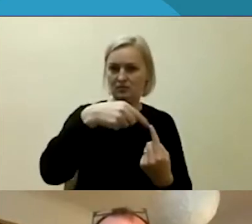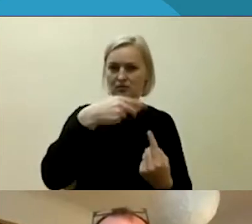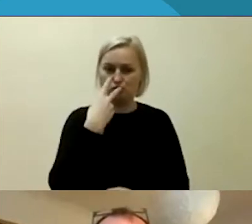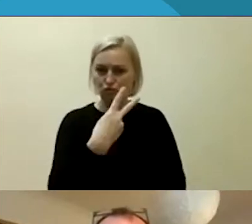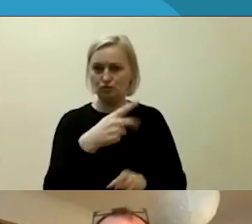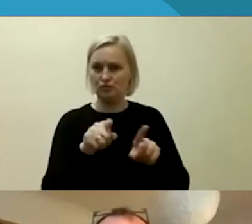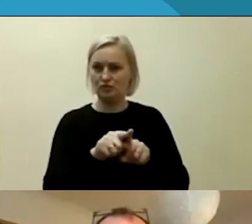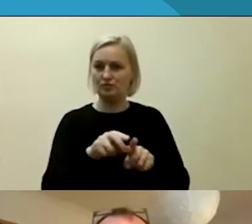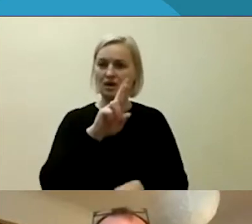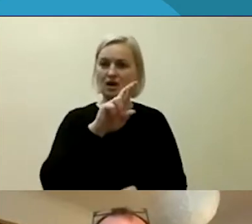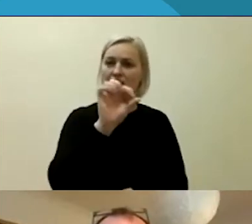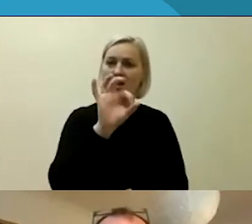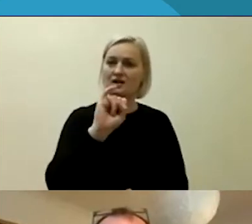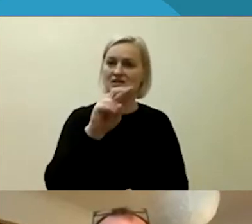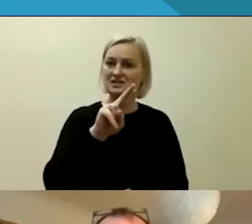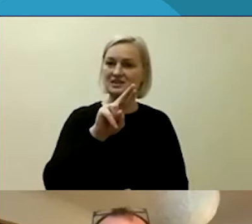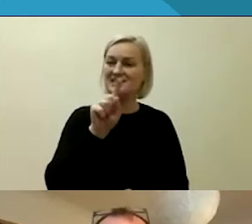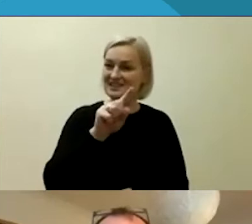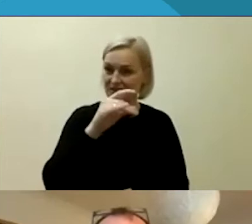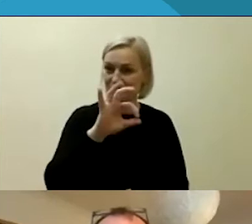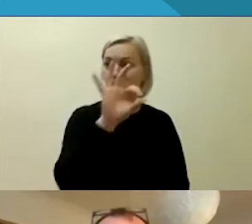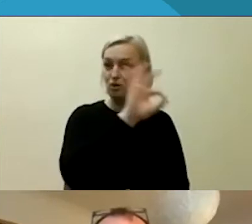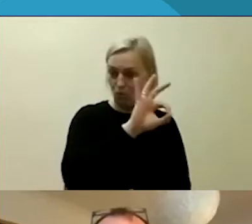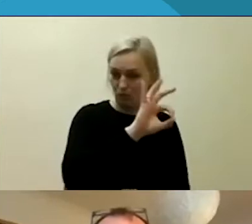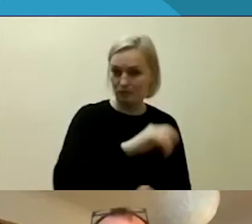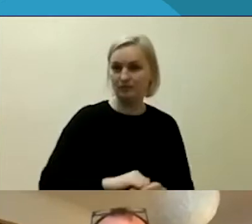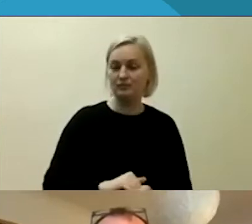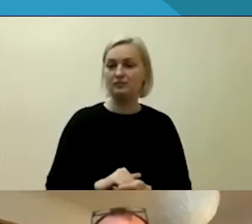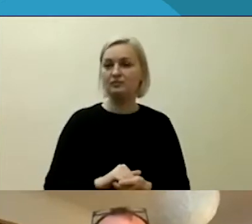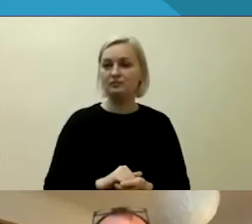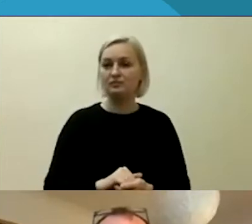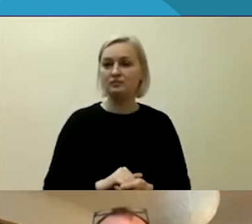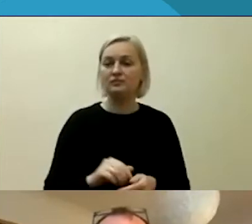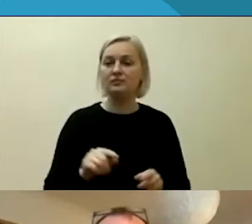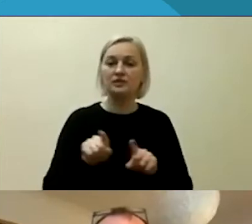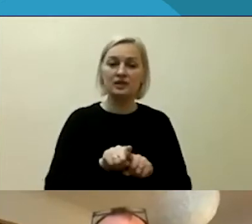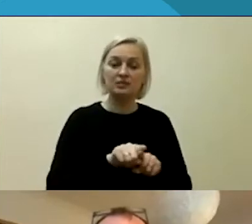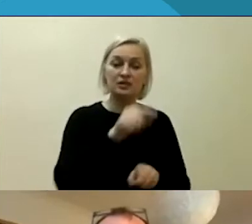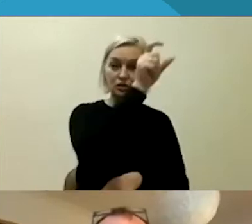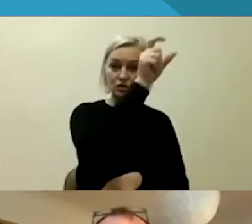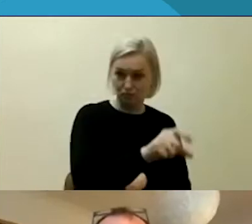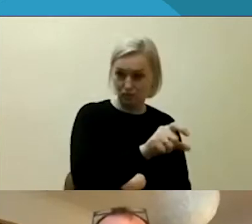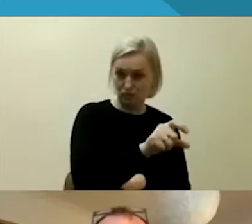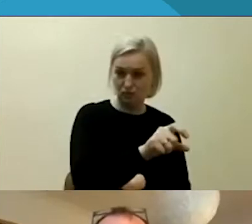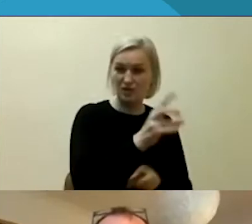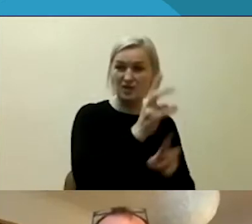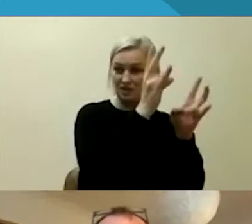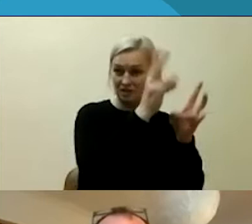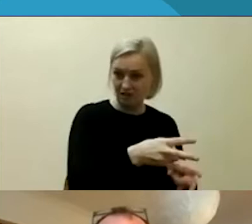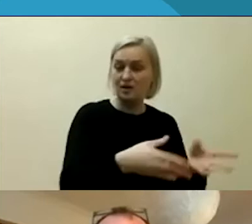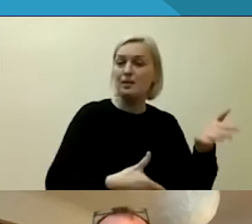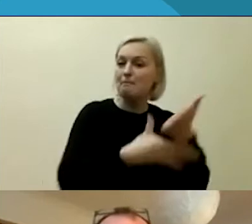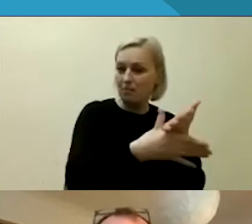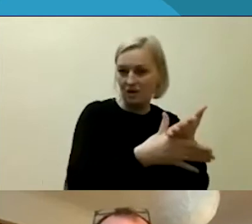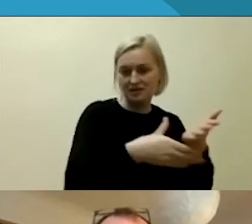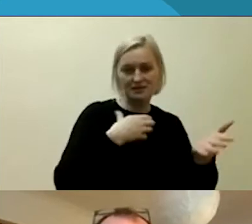Mes manome, kad pagalba aukai ir institucijines atsakas yra du